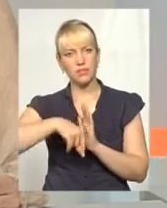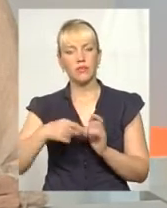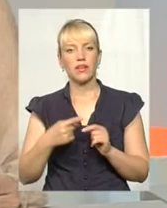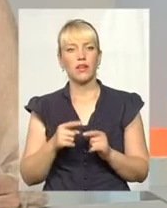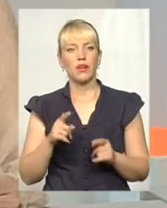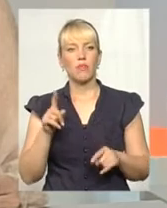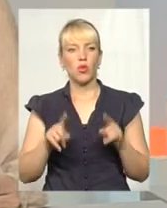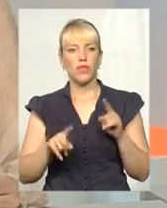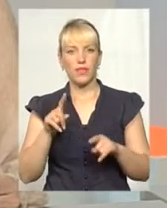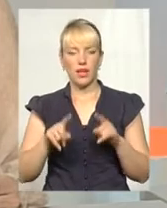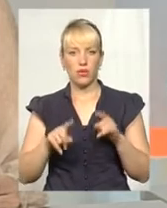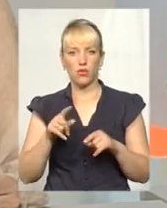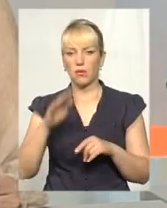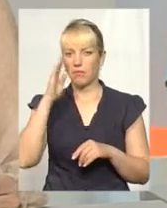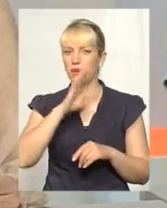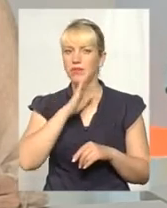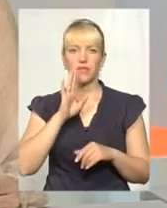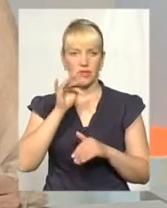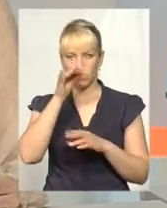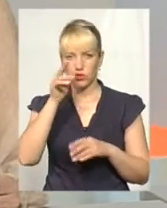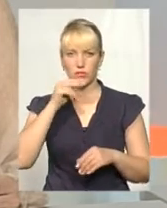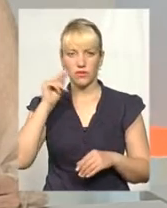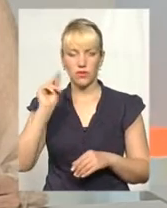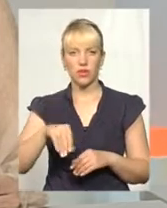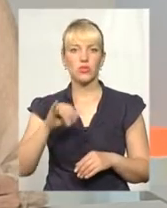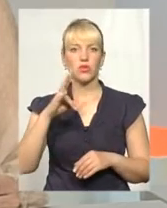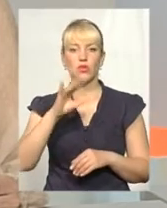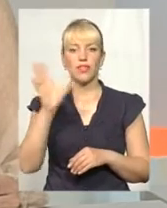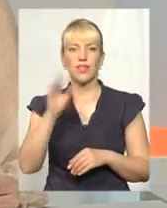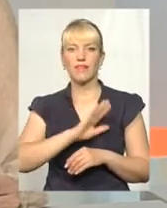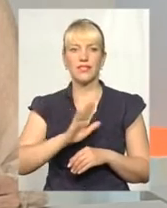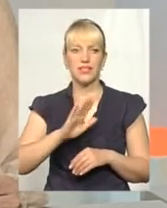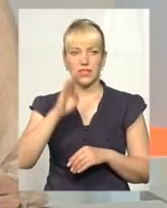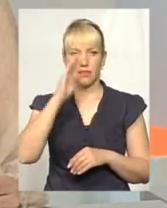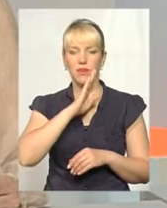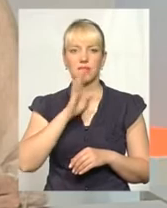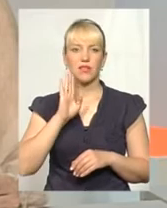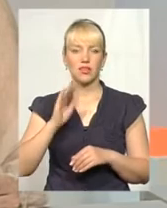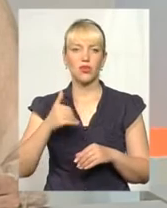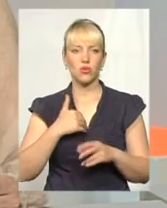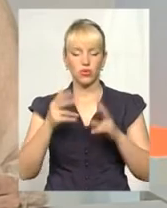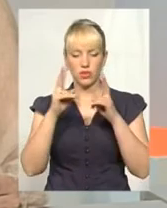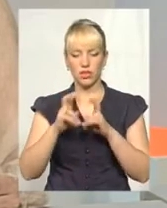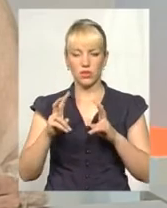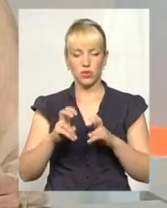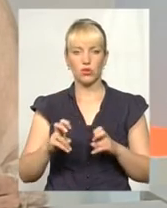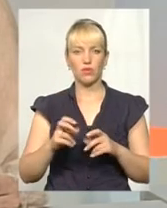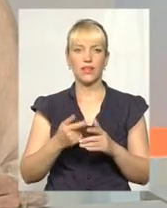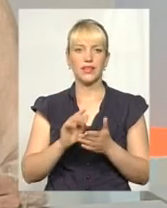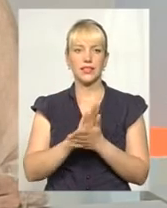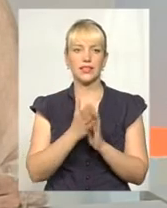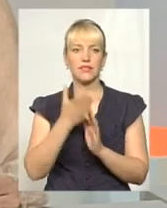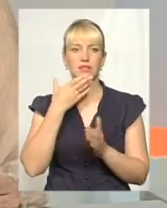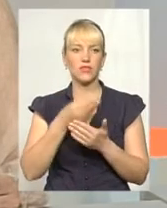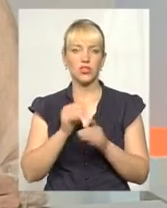не можна батьків цьому звинувачувати, але подекуди не усі батьки мають бажання діагностувати певні стани у своїх діток. Тому що